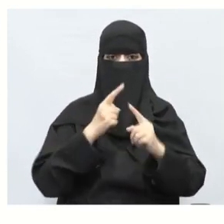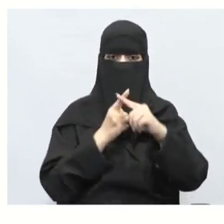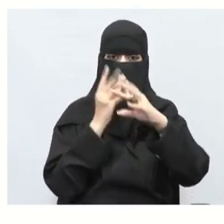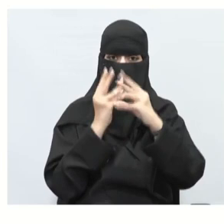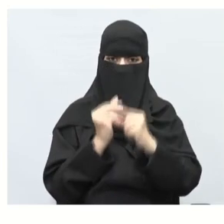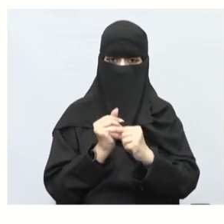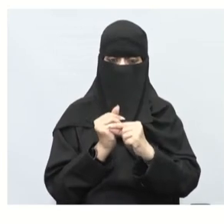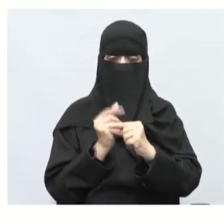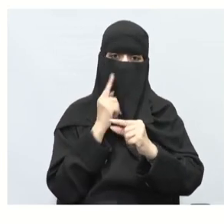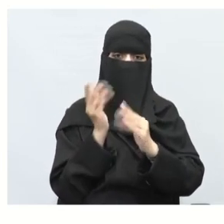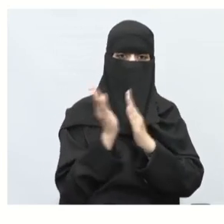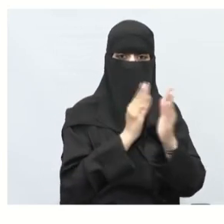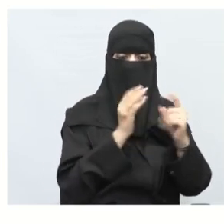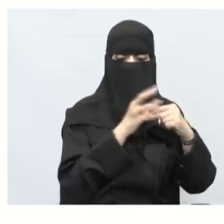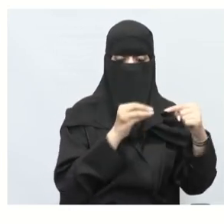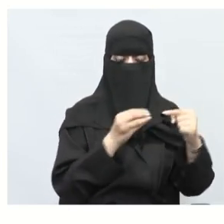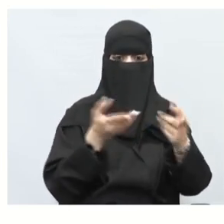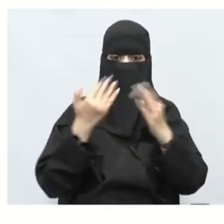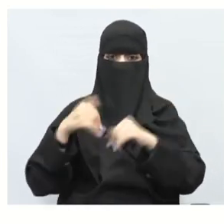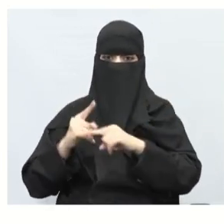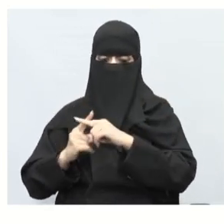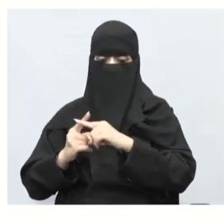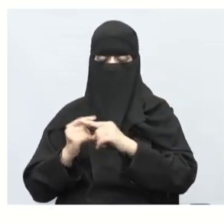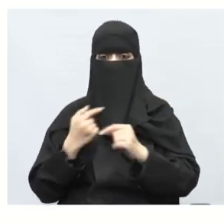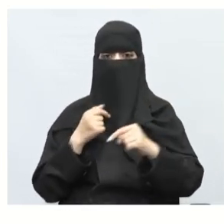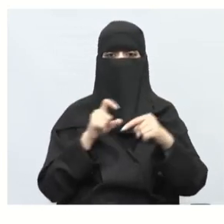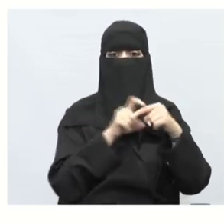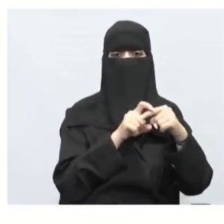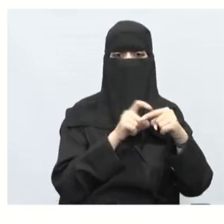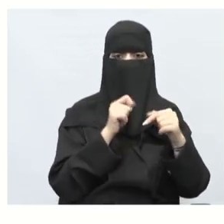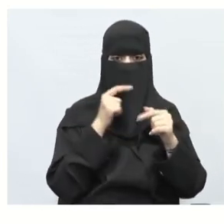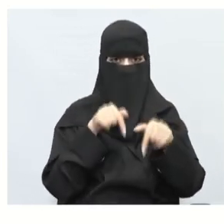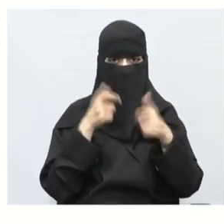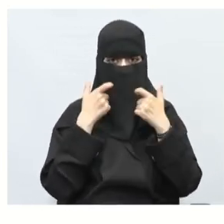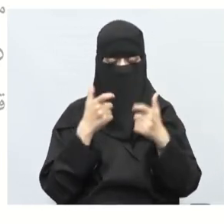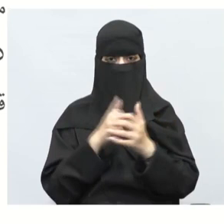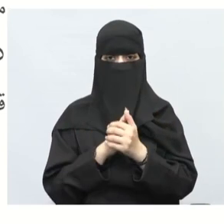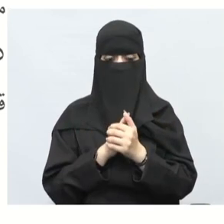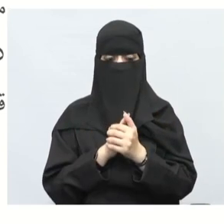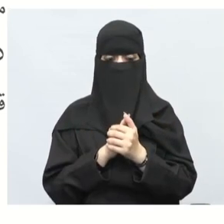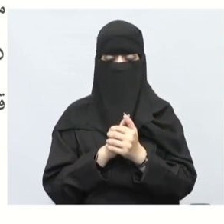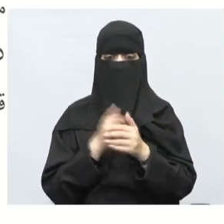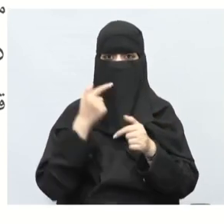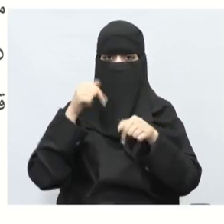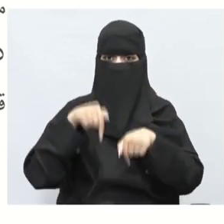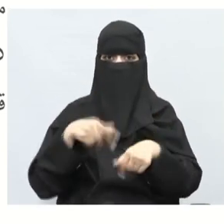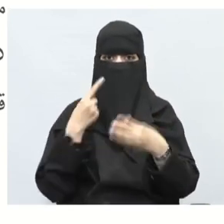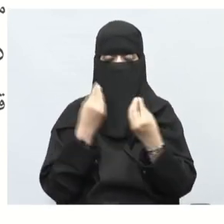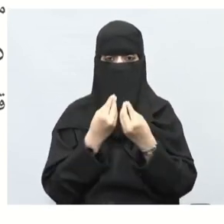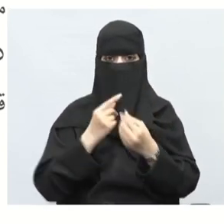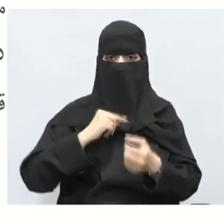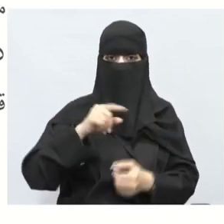شفت طرح يكون جم والضرب نفس الطريقة عكس بعض عكس القسمة طيب يلا الآن تعالوا أنا